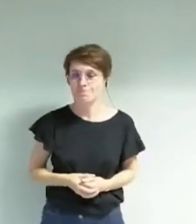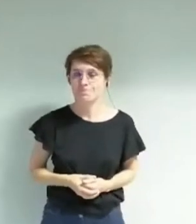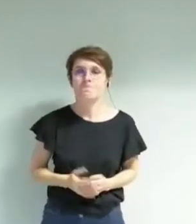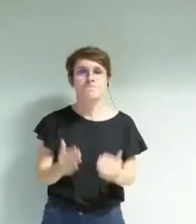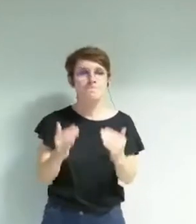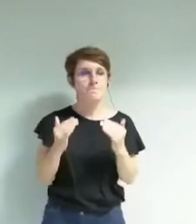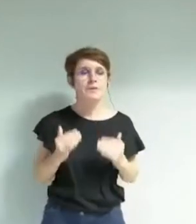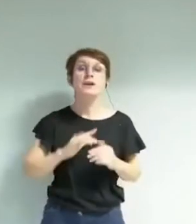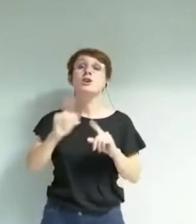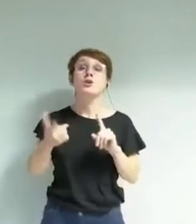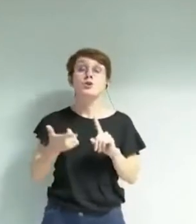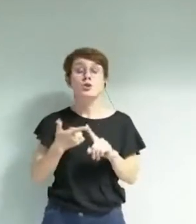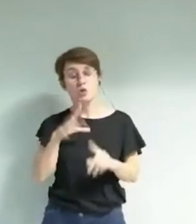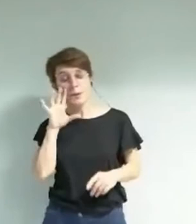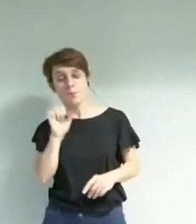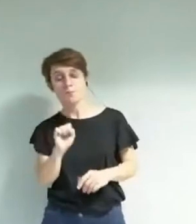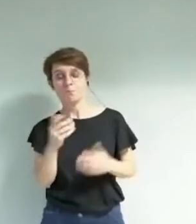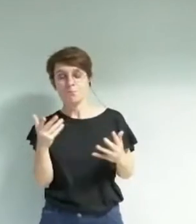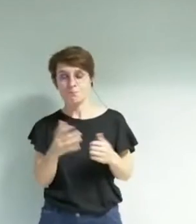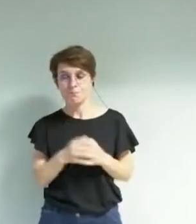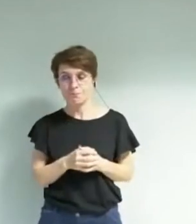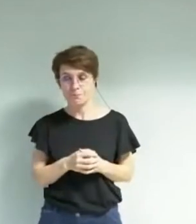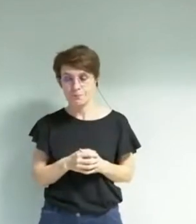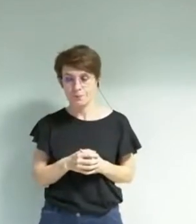Deuxième remarque, je crois qu'à un moment,